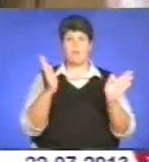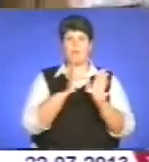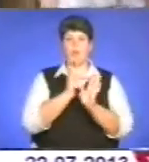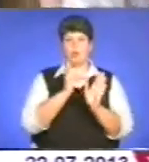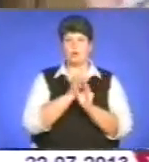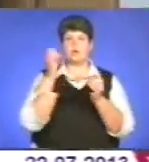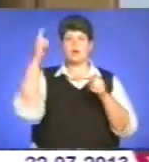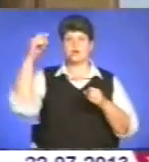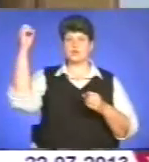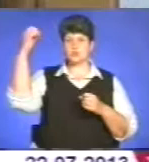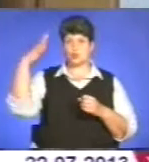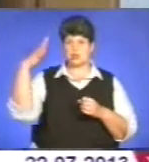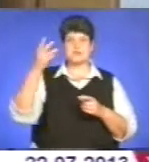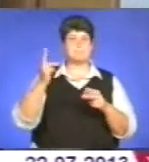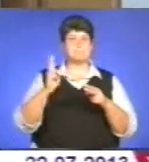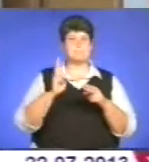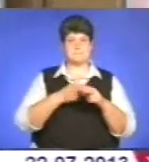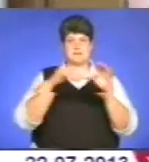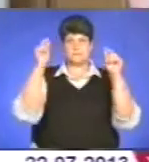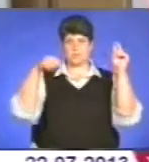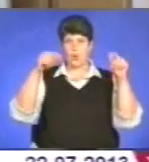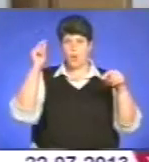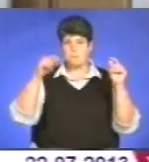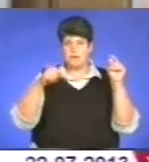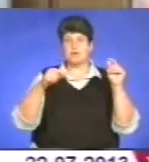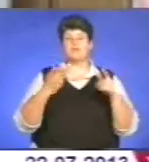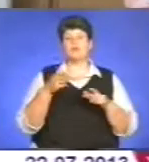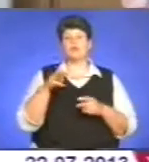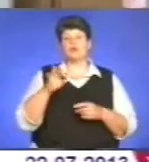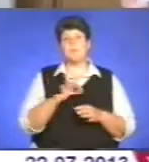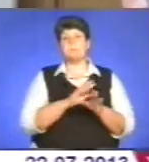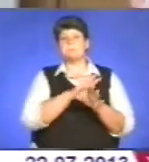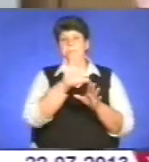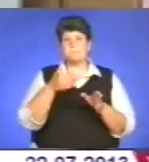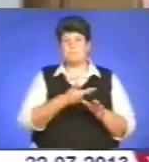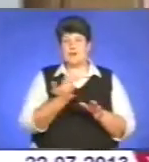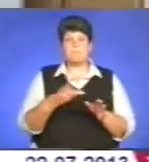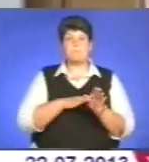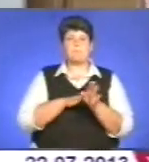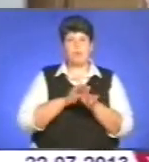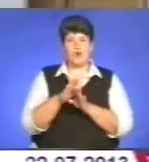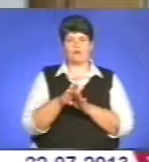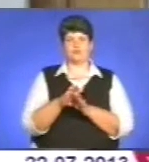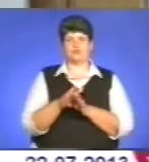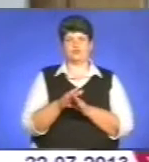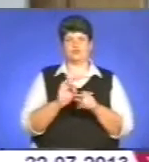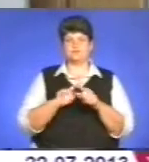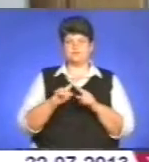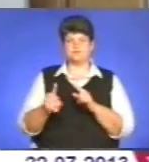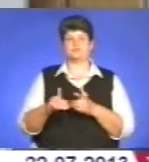сонячна, без опадів, то ми повністю розпочнемо, повним темпом